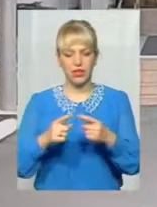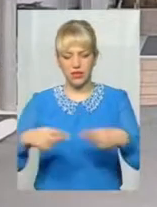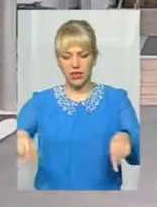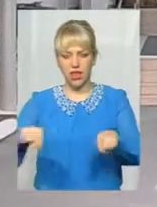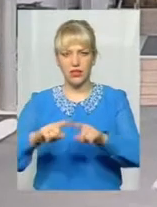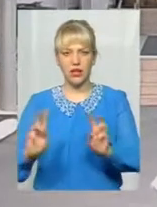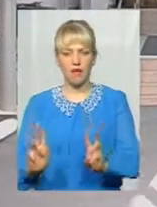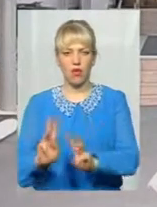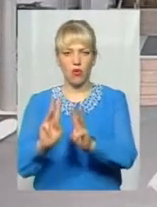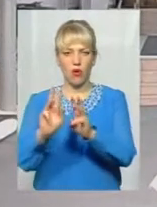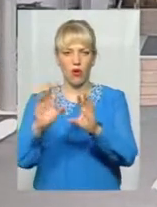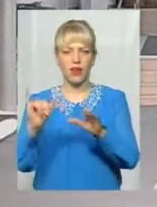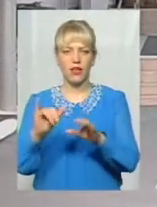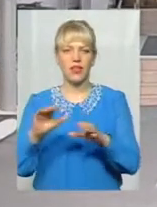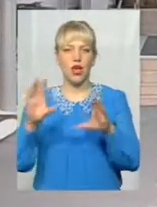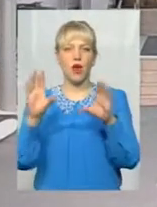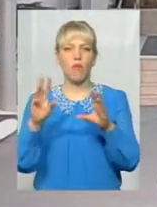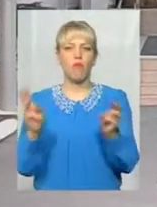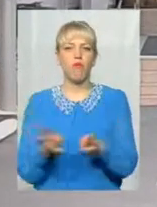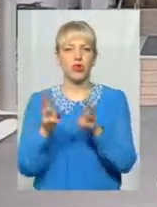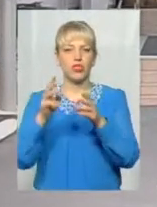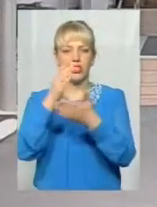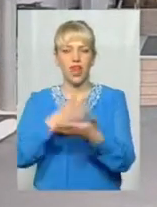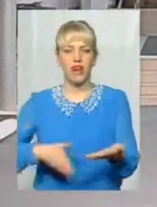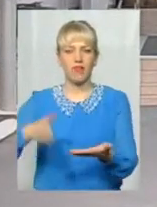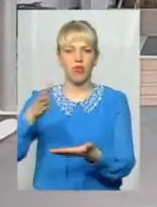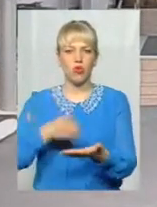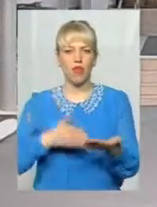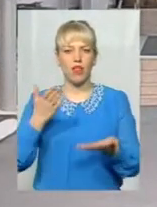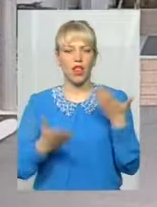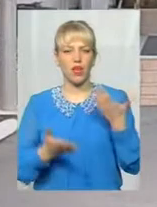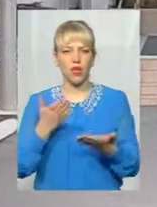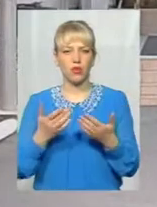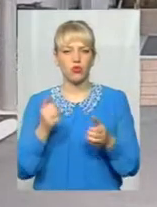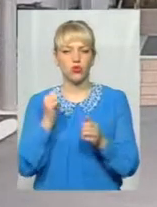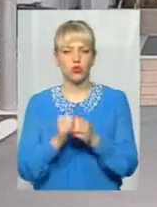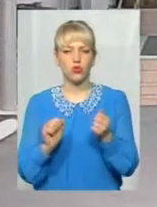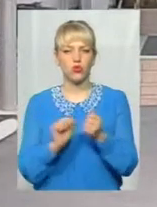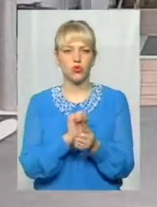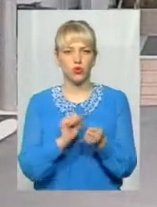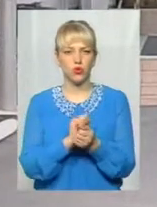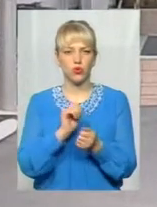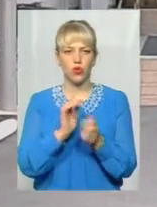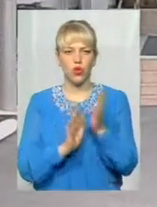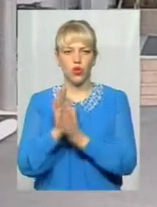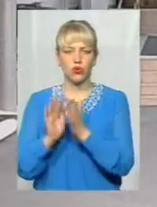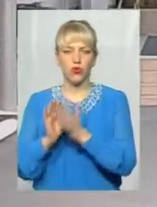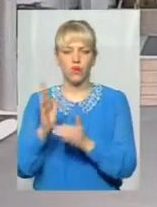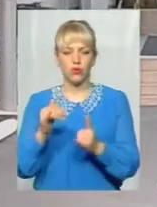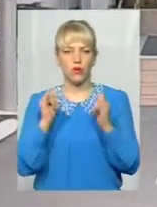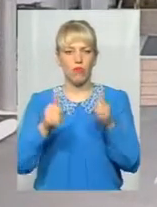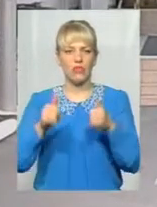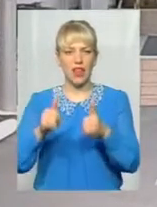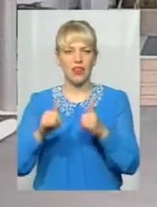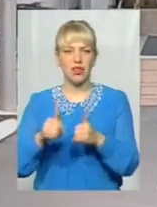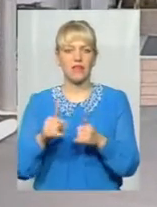і пожежа ліквідована. Якщо ми будемо кожну пожежу сухої трави заливати вогнігасичі речовинами, ми